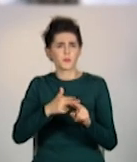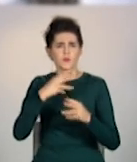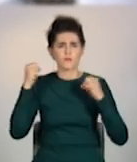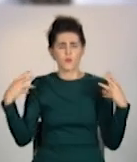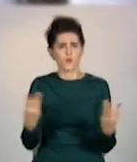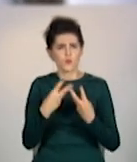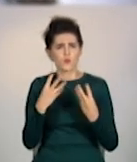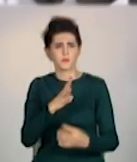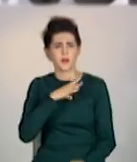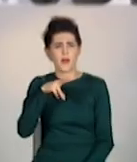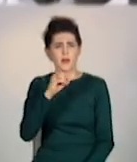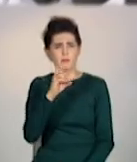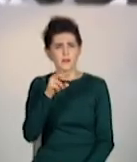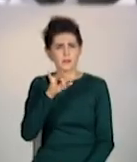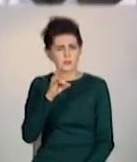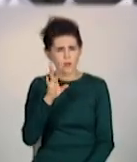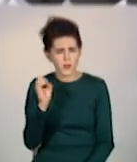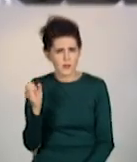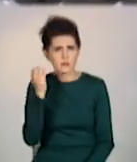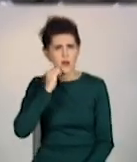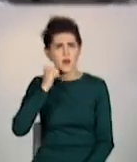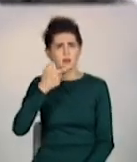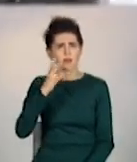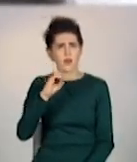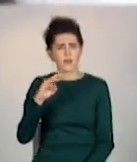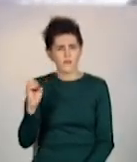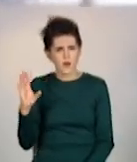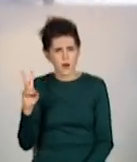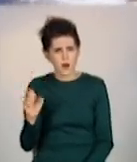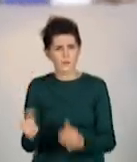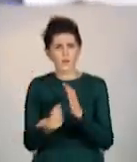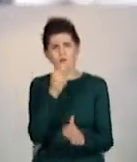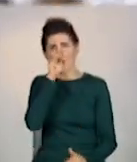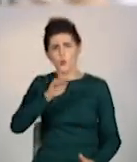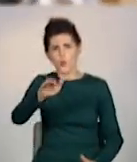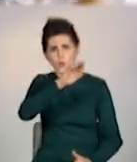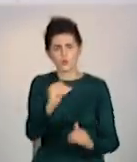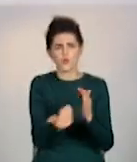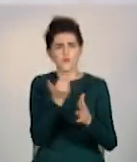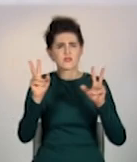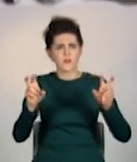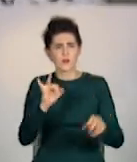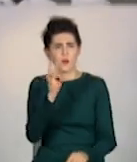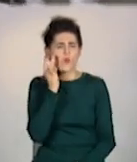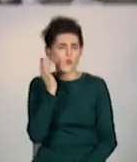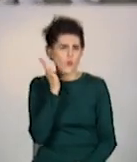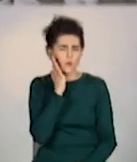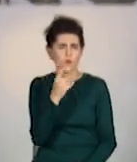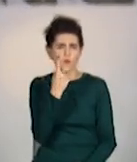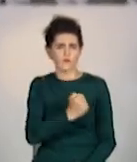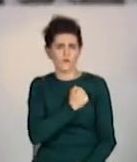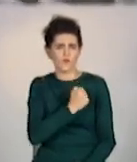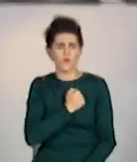вогнем Лебединське, Старогнатівка, Новолуганське, Новозванівка та Оріхове. Один український